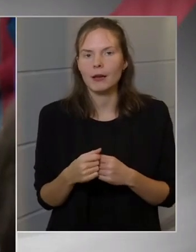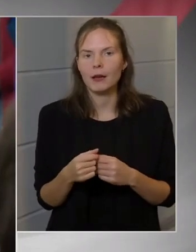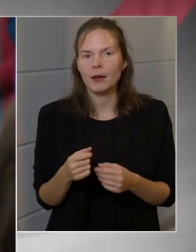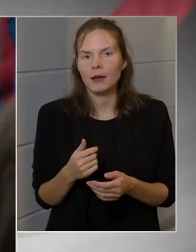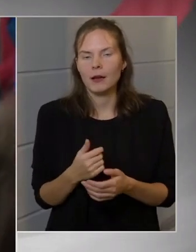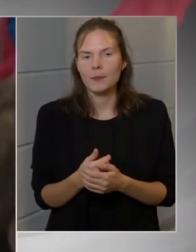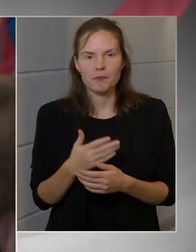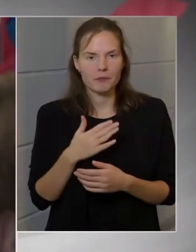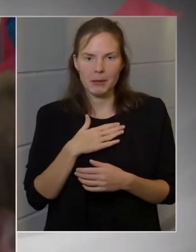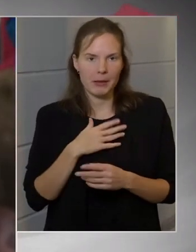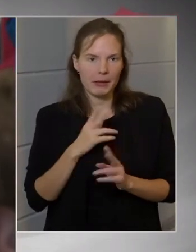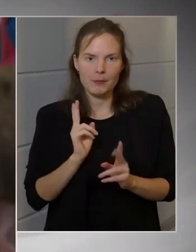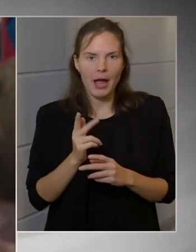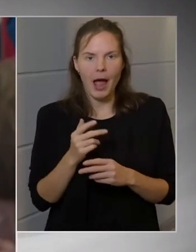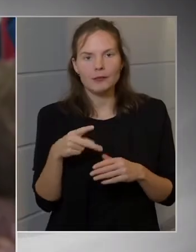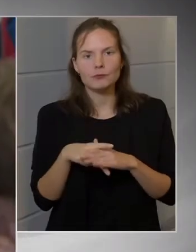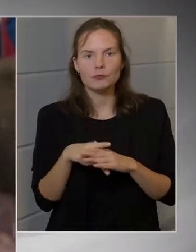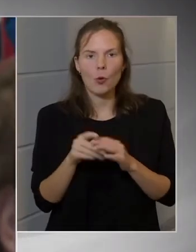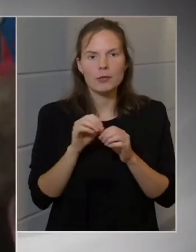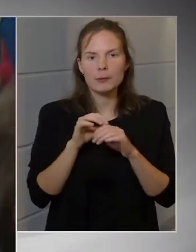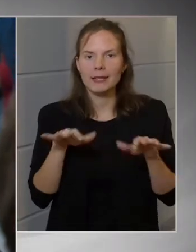hogy nekem kellene a közmédiát szerkeszteni.